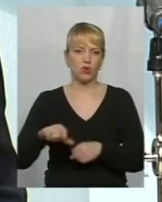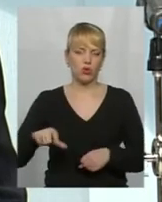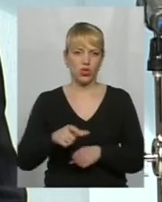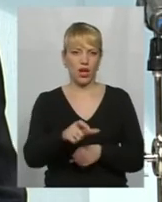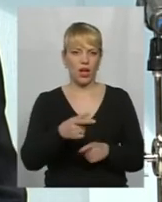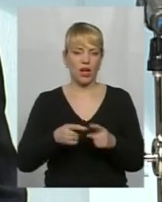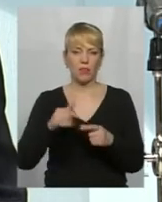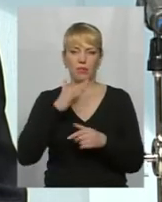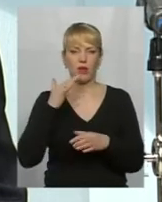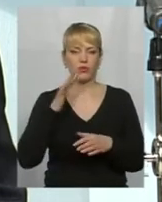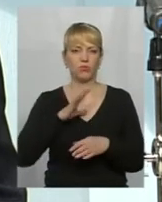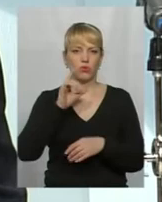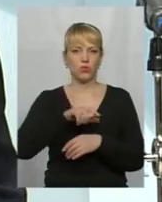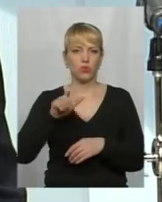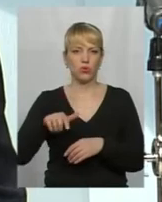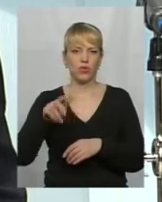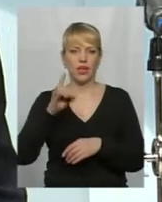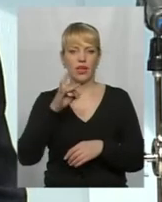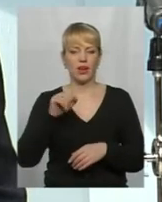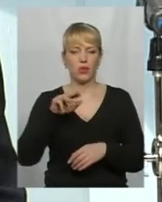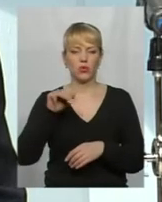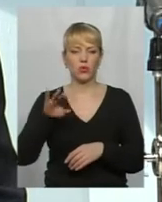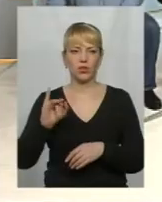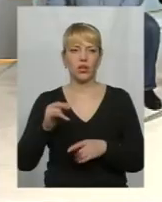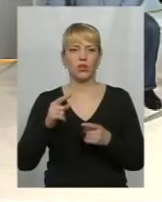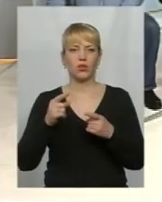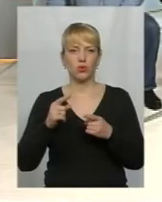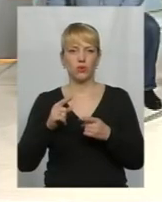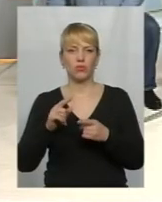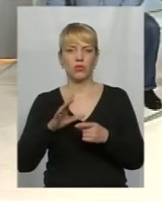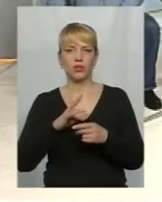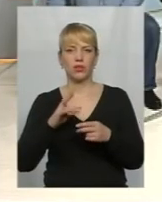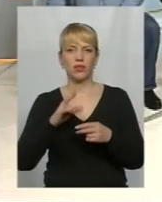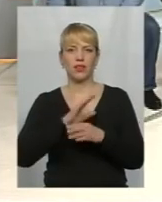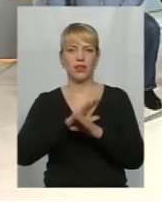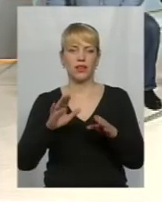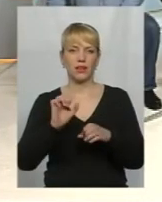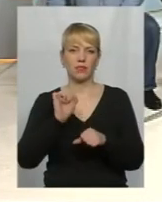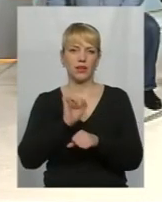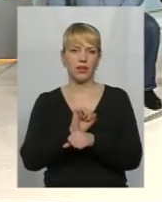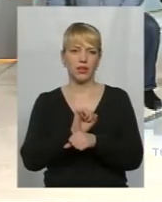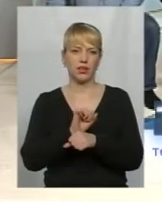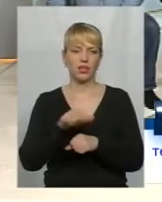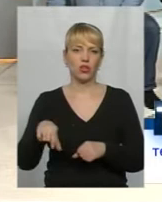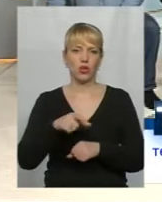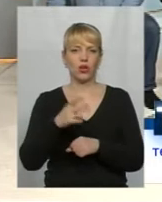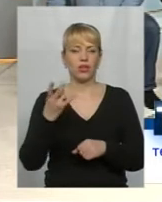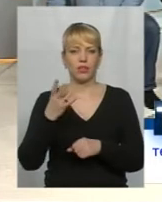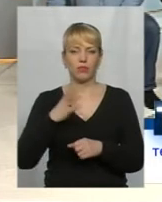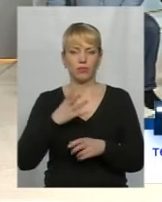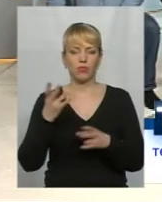людей на редутах, тому і не перекрили дороги. Хоча потрібно було ще і таке сполучення.